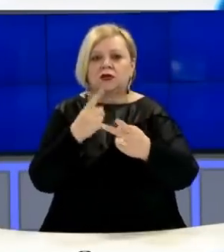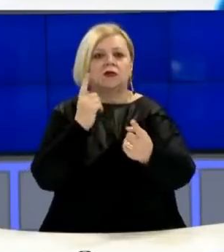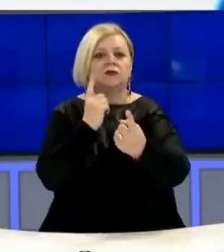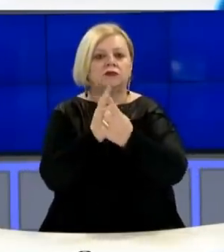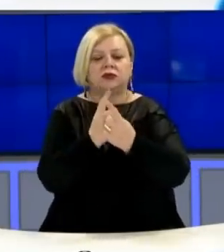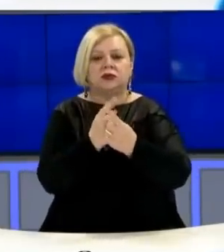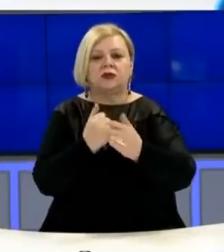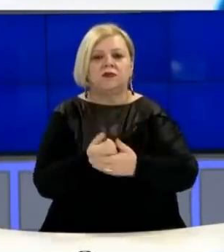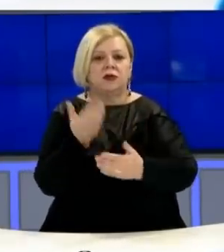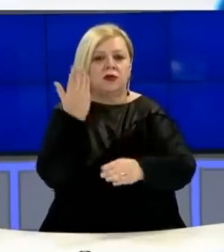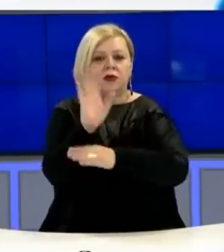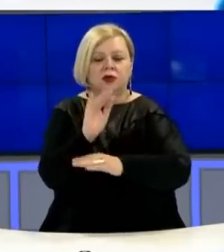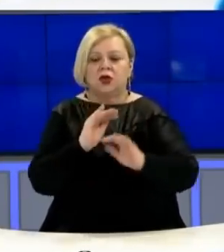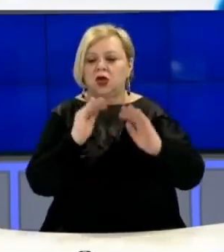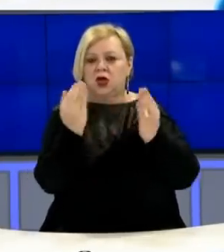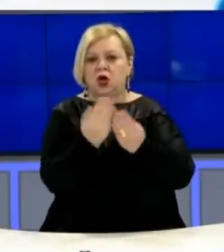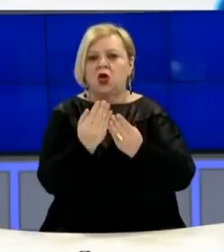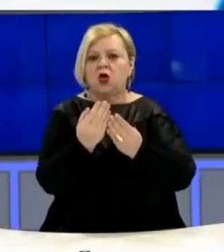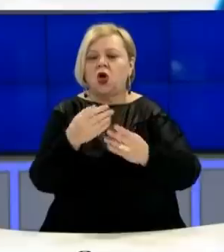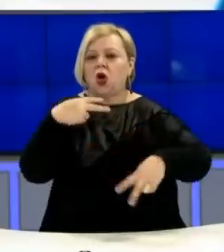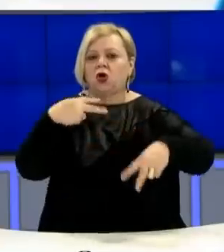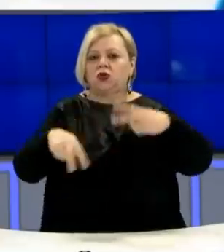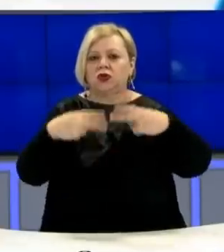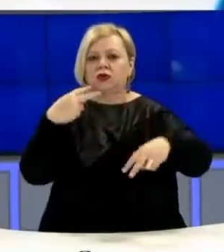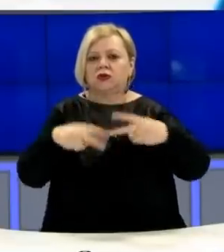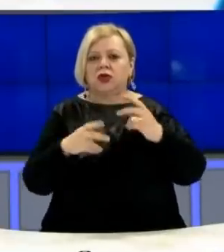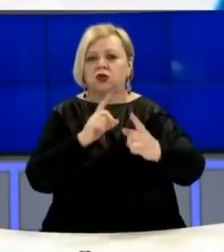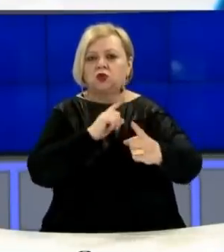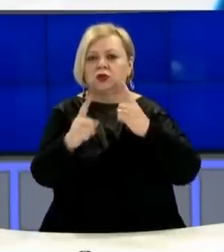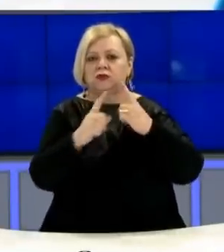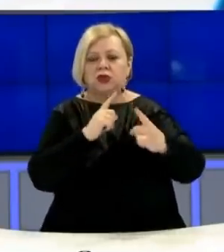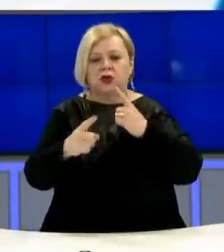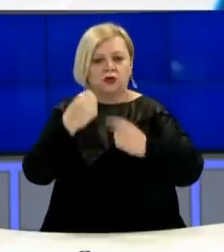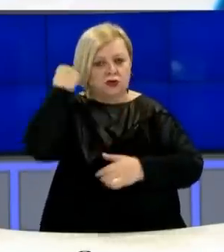për fatësusit e odës hoteleris dhe turizmit Kosovës.